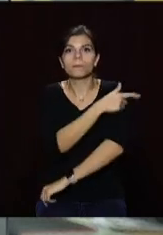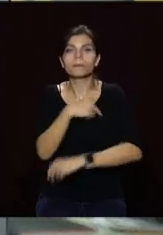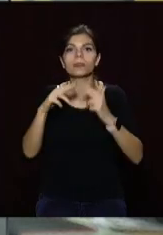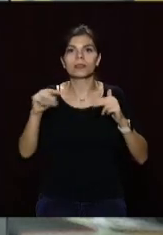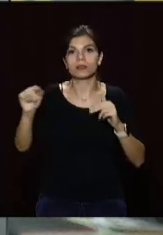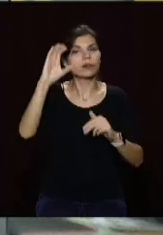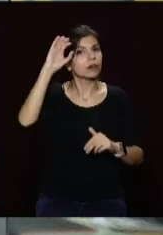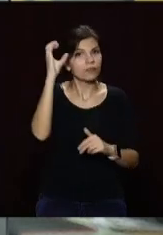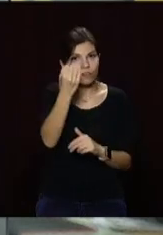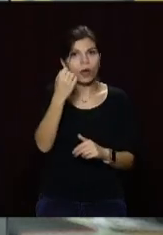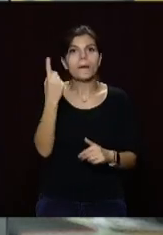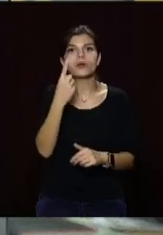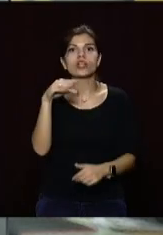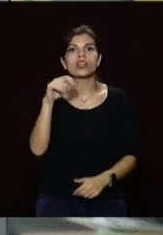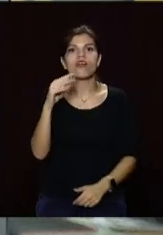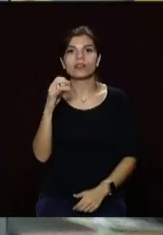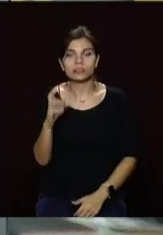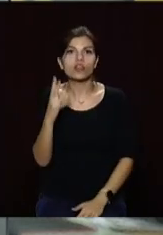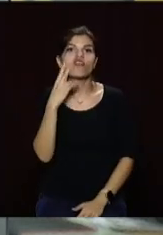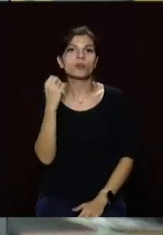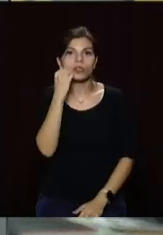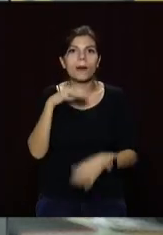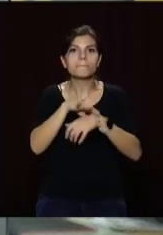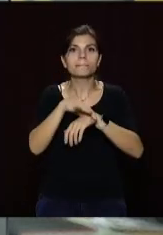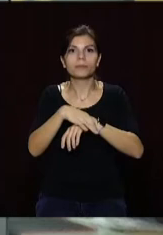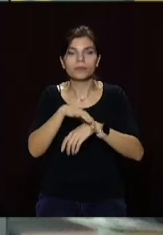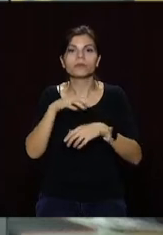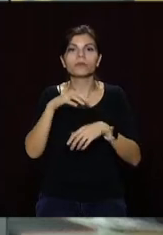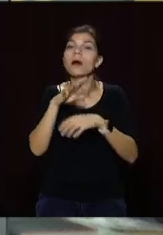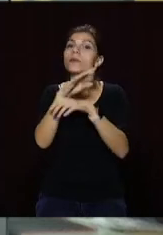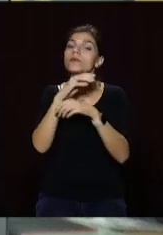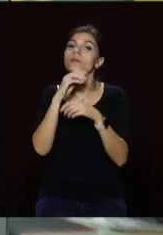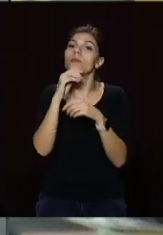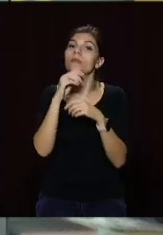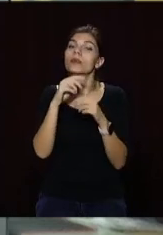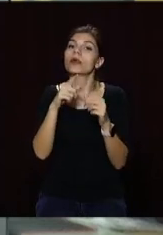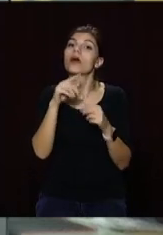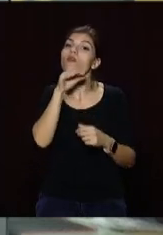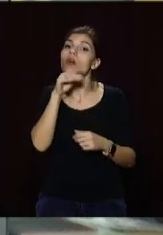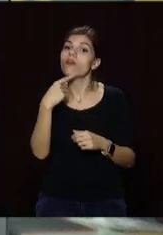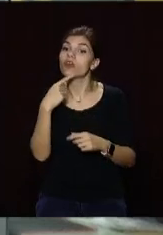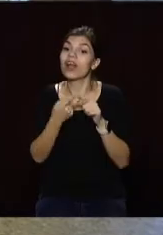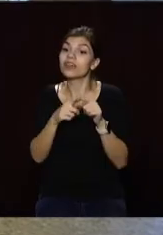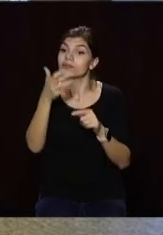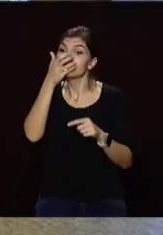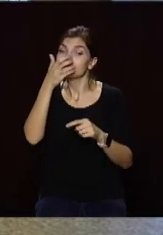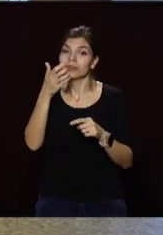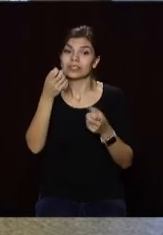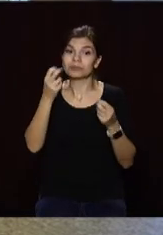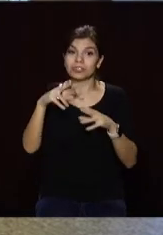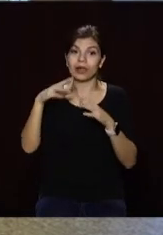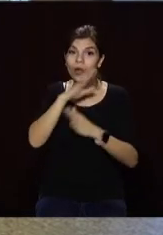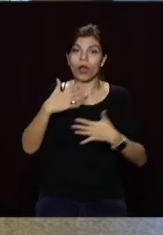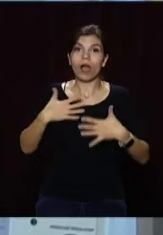Дніпра, Кривого Рогу, Першотравенська, Новомосковська, Павлограда і Кам'янського. Фахівці кажуть, кисневі станції – це справжній